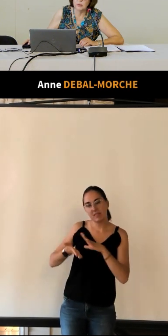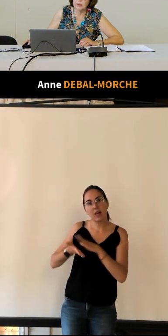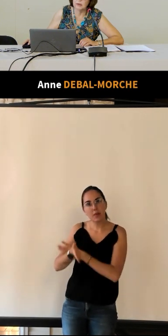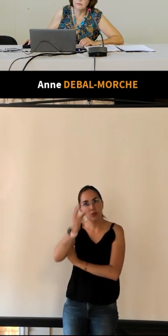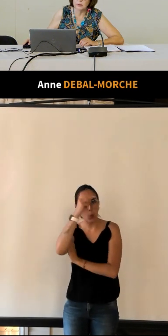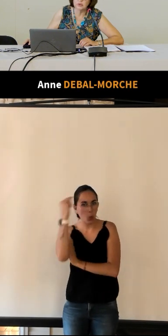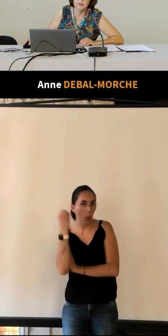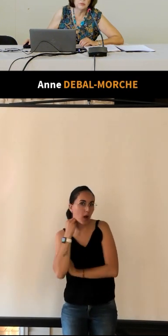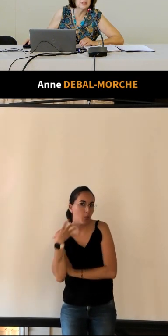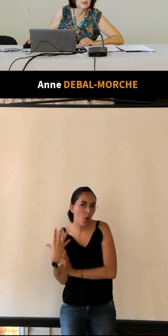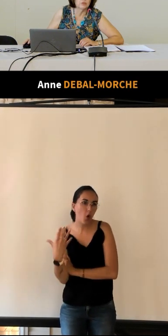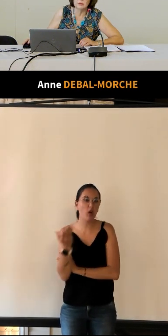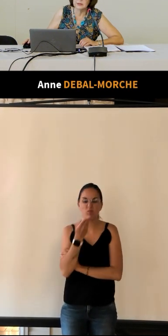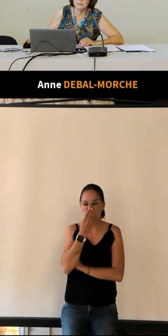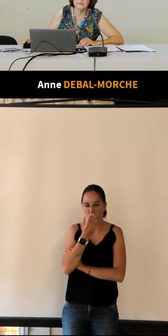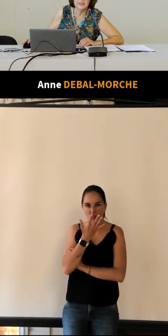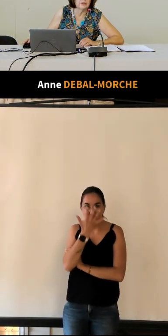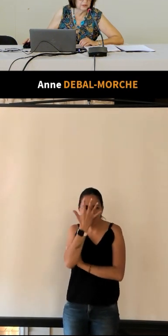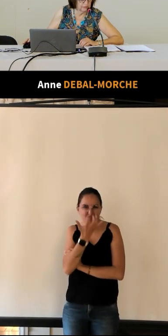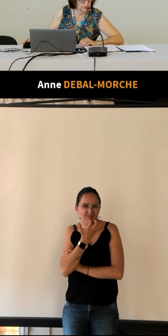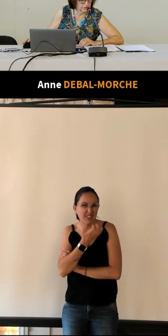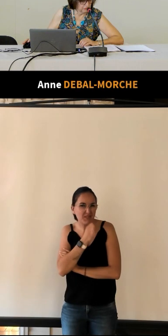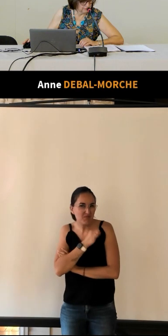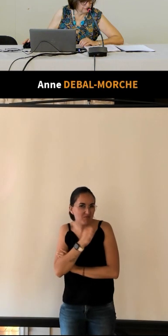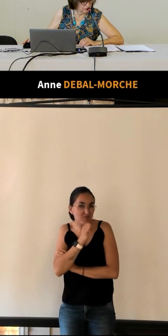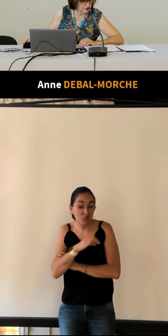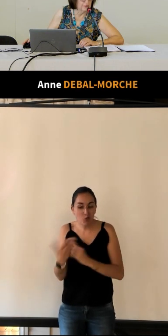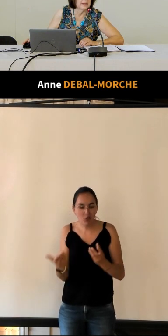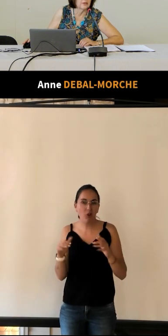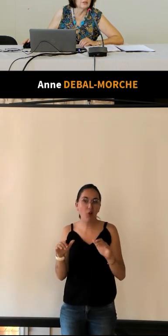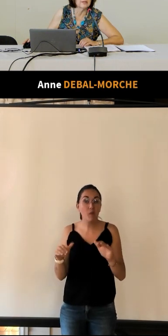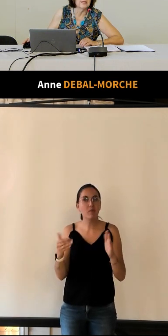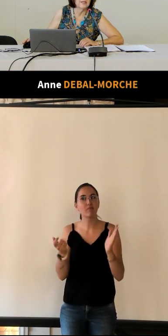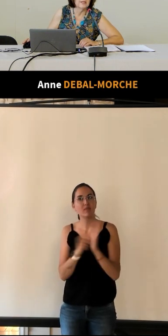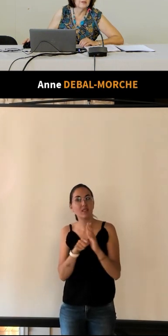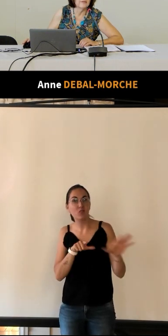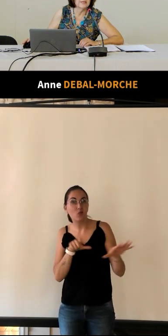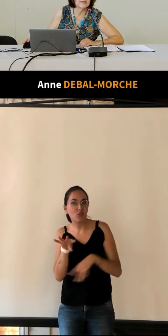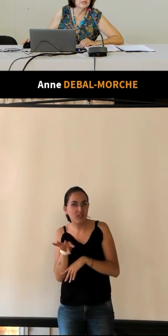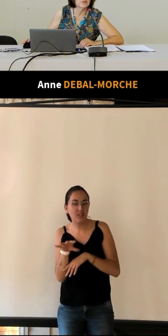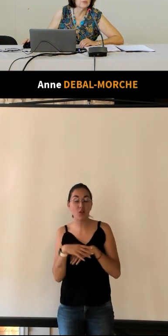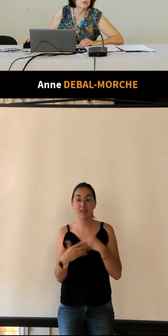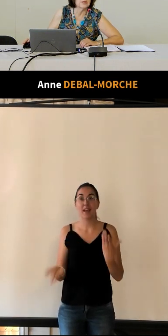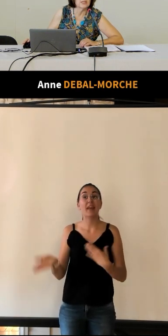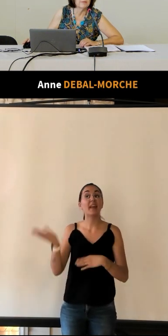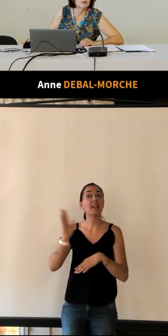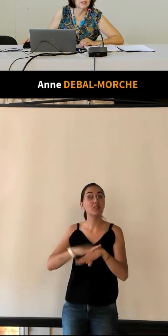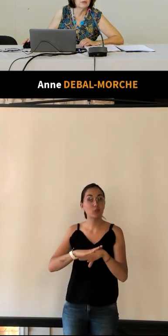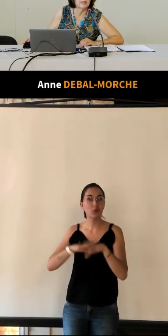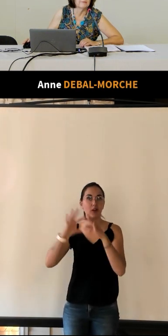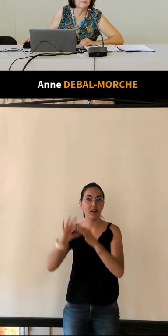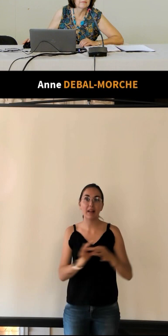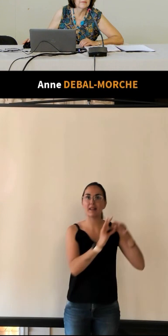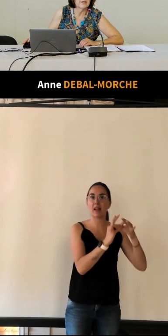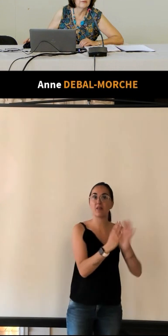noir et blanc enfin je trouve un peu tristoune un peu vieillotte puisqu'on est en 1974 et en fait c'était sponsorisé par Coca